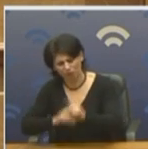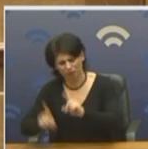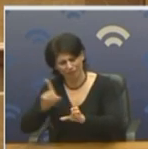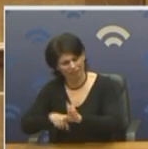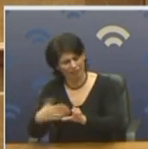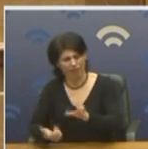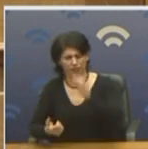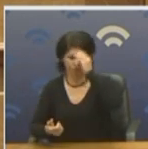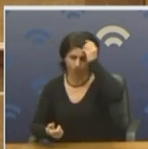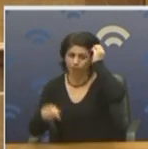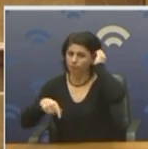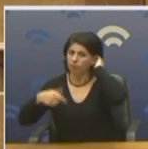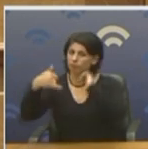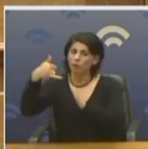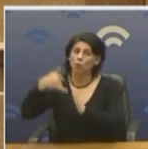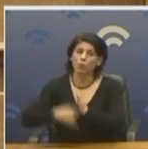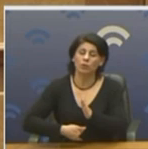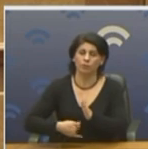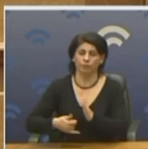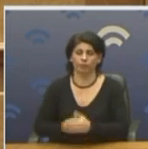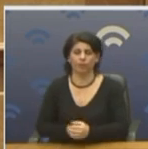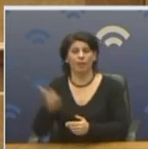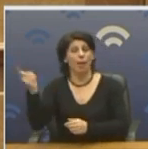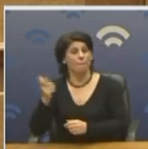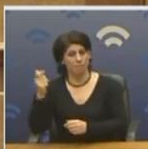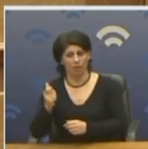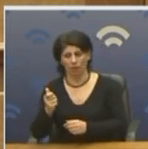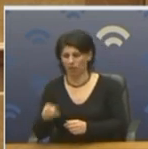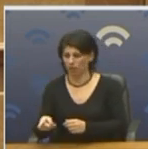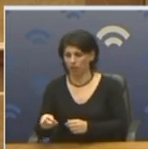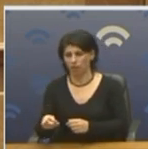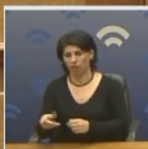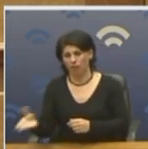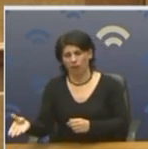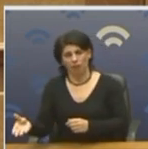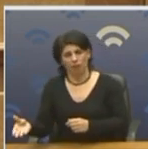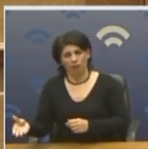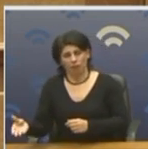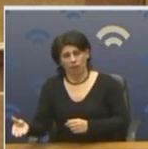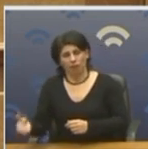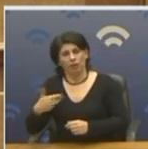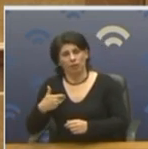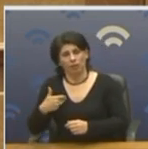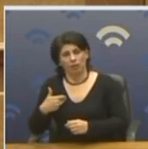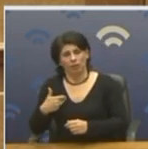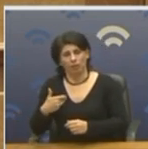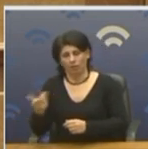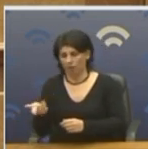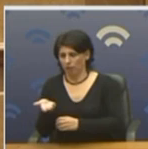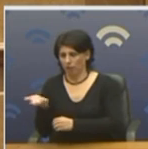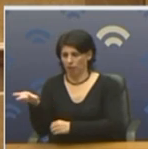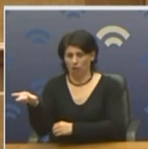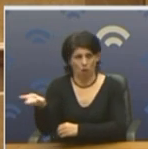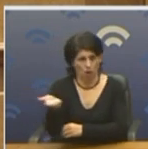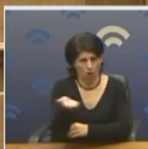βρείτε. Πάμε στην ουσία. Βίνετε επιδόματα. Στον κουριερά των κακομύρι που πηγαίνει χτιμερών και μεταφέρει τον καφέ του κύριου Τσίπρα, του κύριου Λεβέρ,